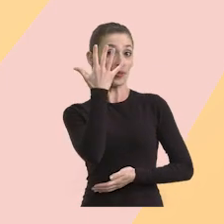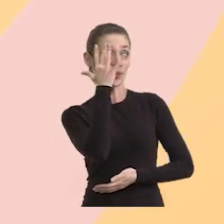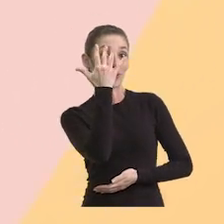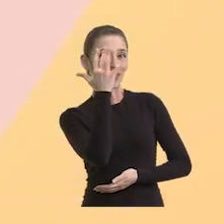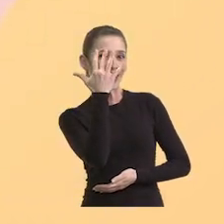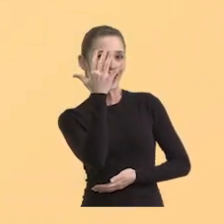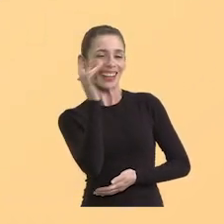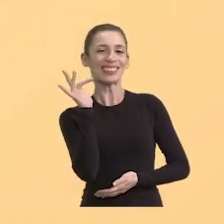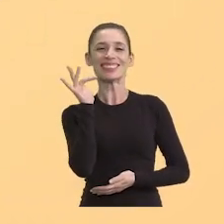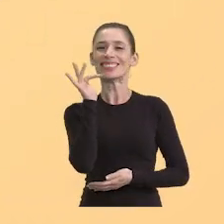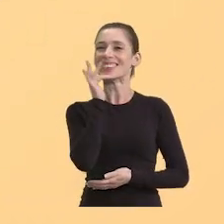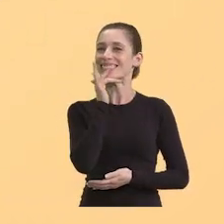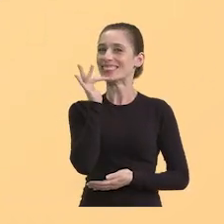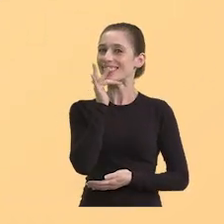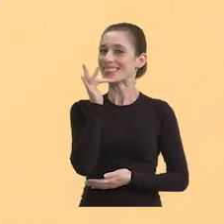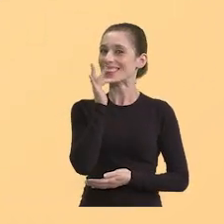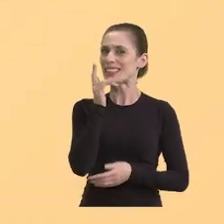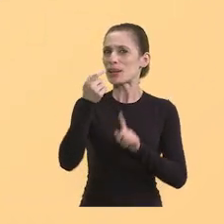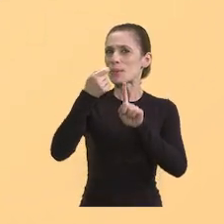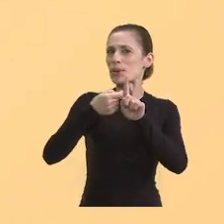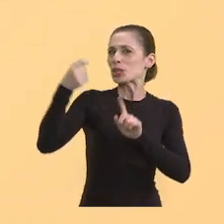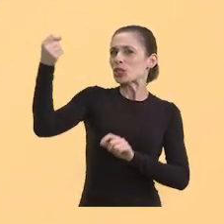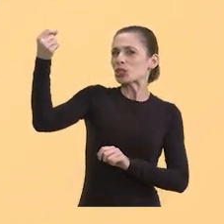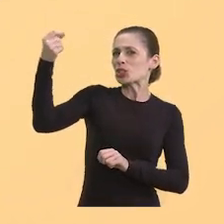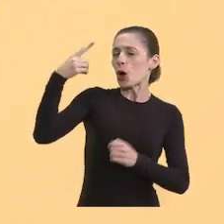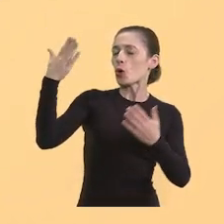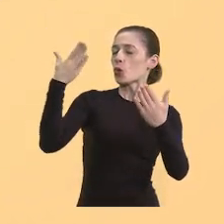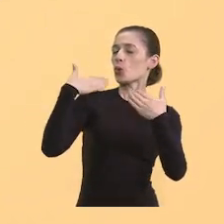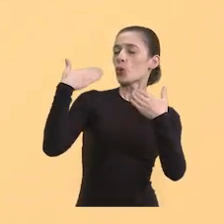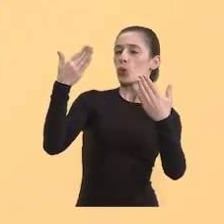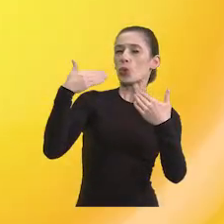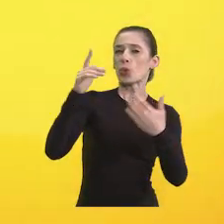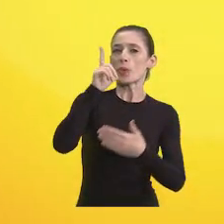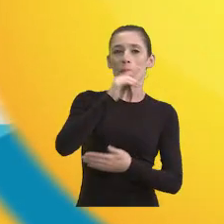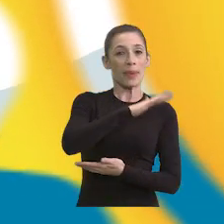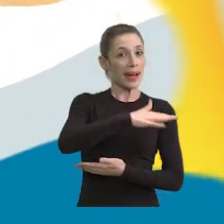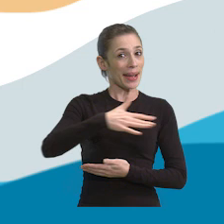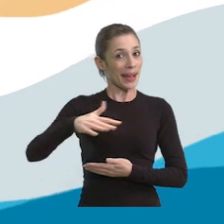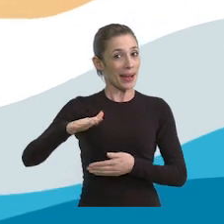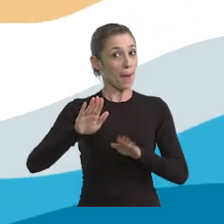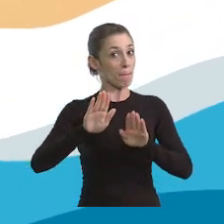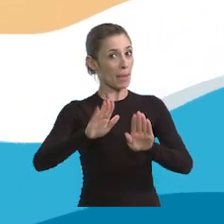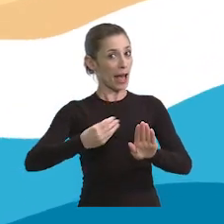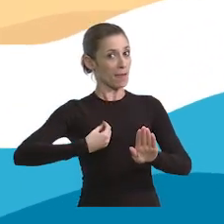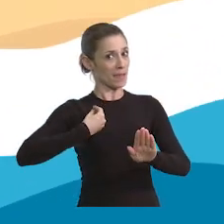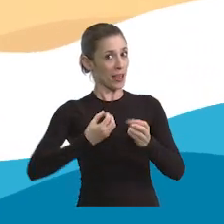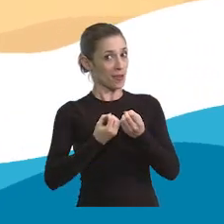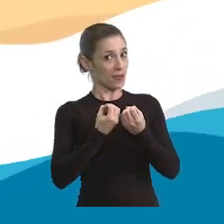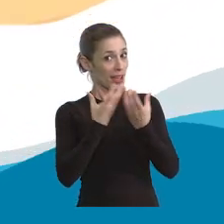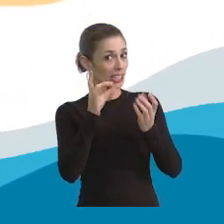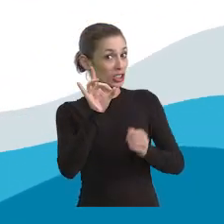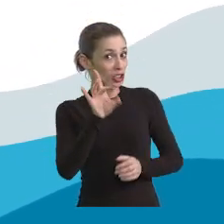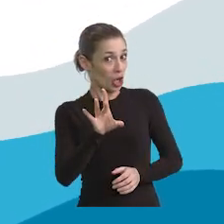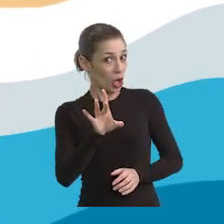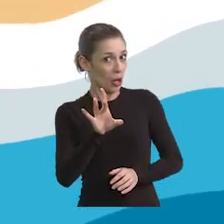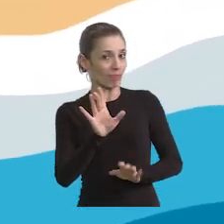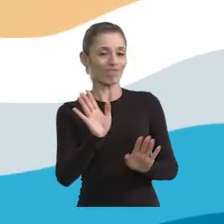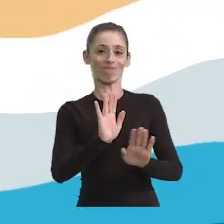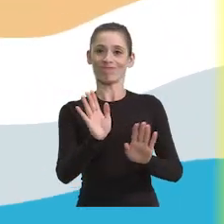Chegou fevereiro, que delícia! Mês de muito sol, calor, praia, mas a vida não é só festa.